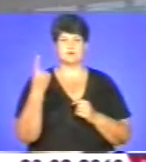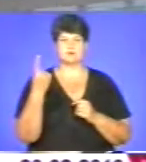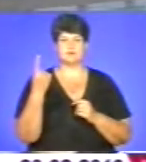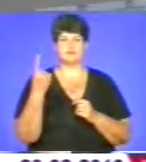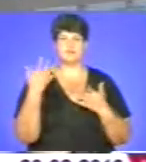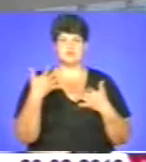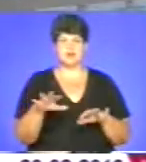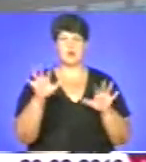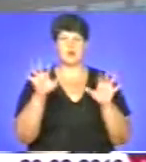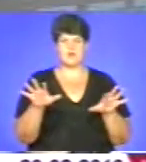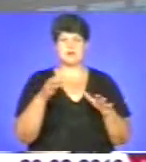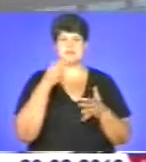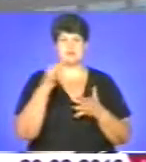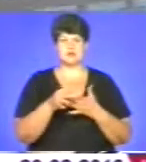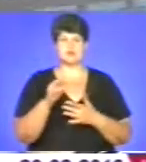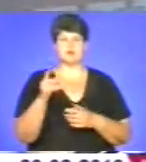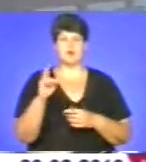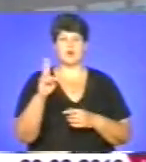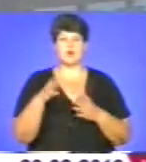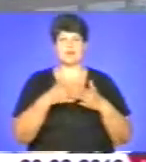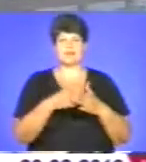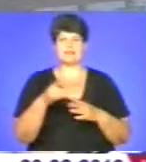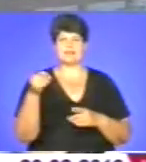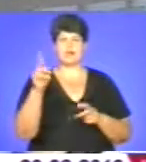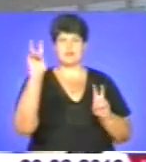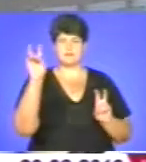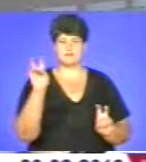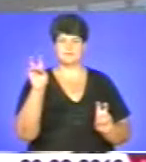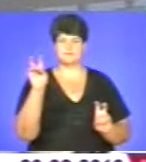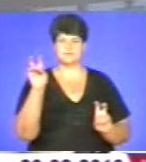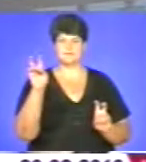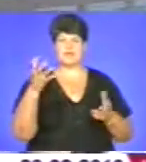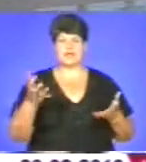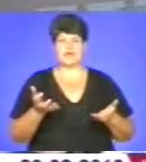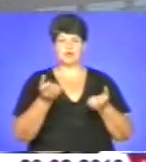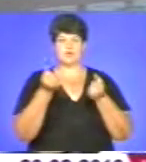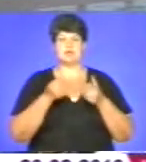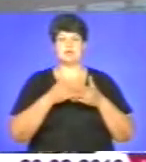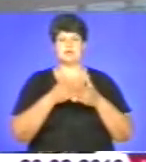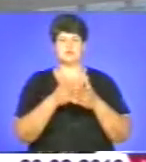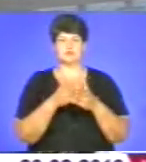голова сказав, корвет Тернопіль, рятувальне судно